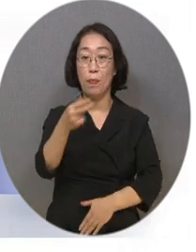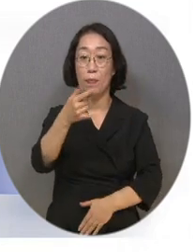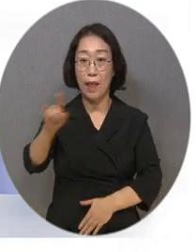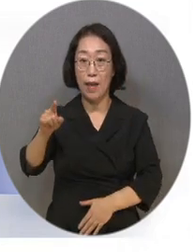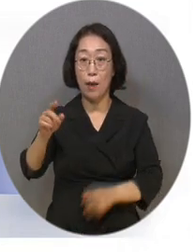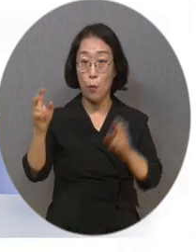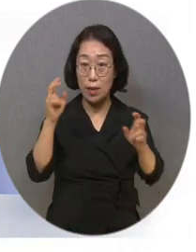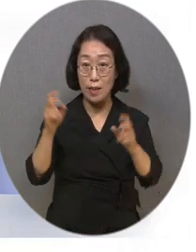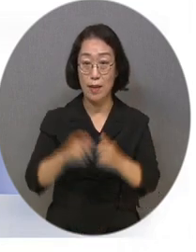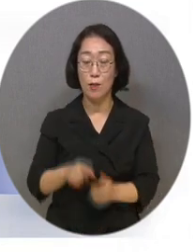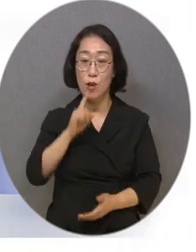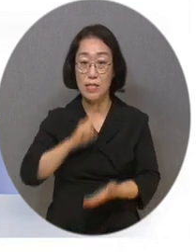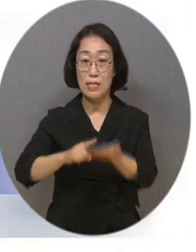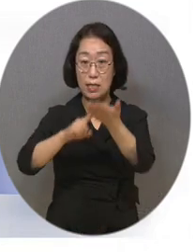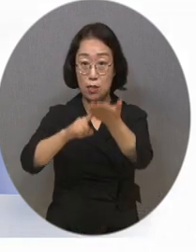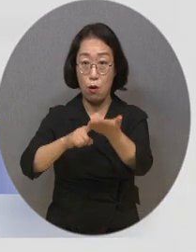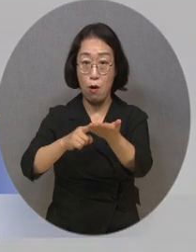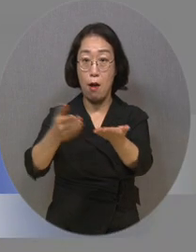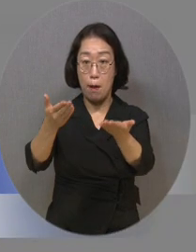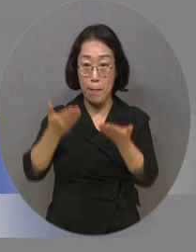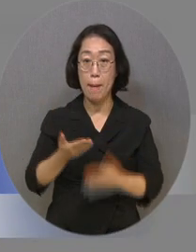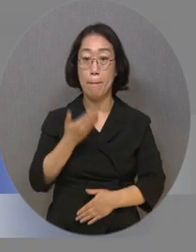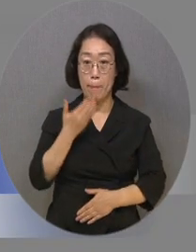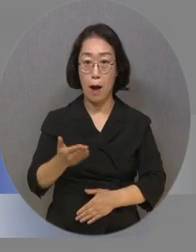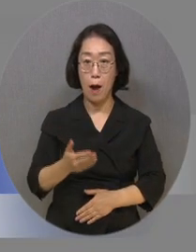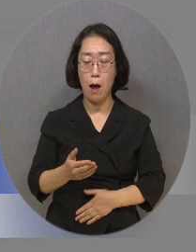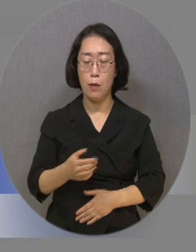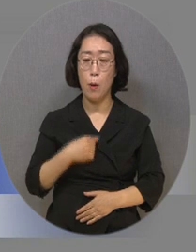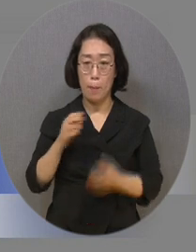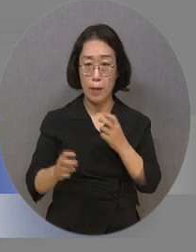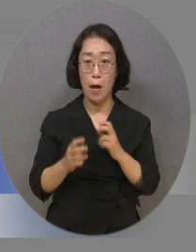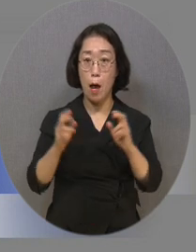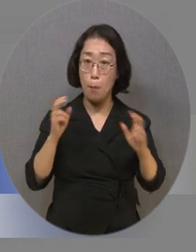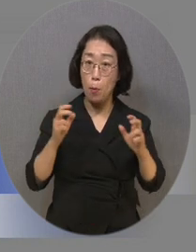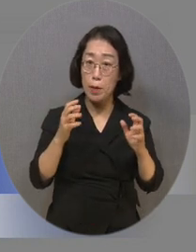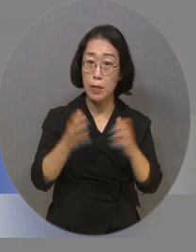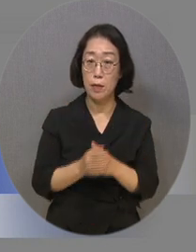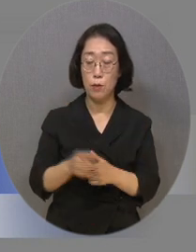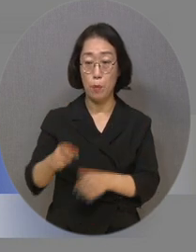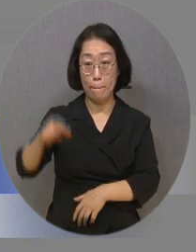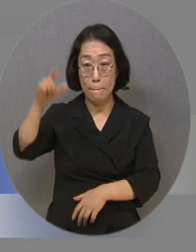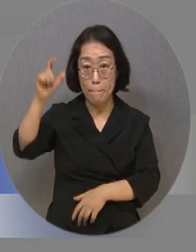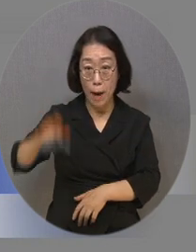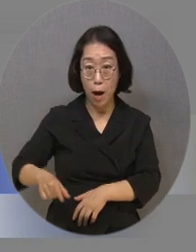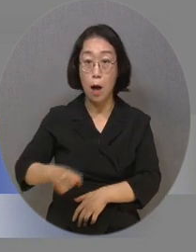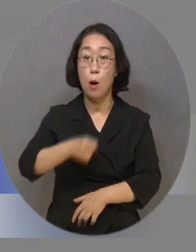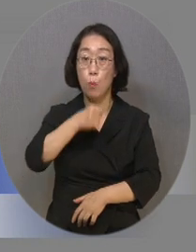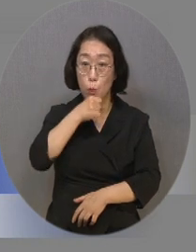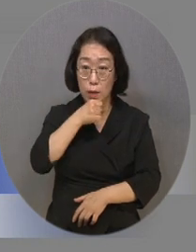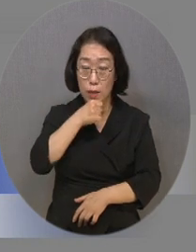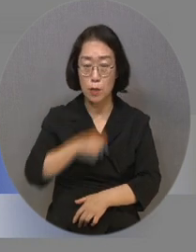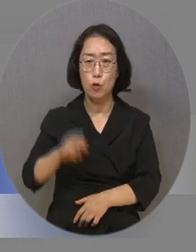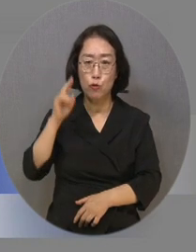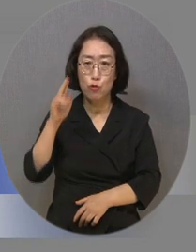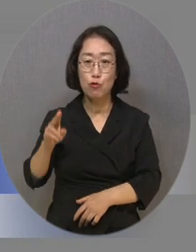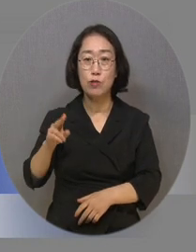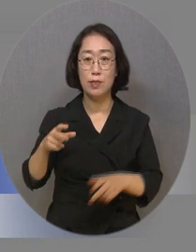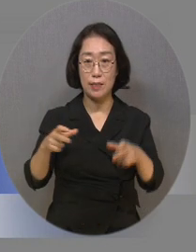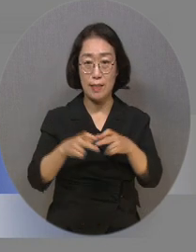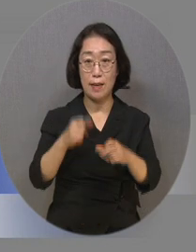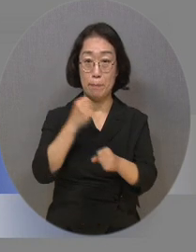해당 카드를 발급받을 수 있는 가운데 법인이 꿈들의 쇼핑몰 전용 카드 포인트로 중증장애인